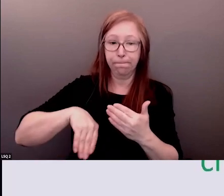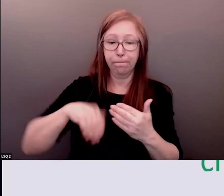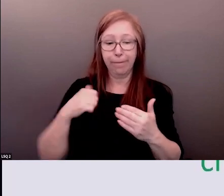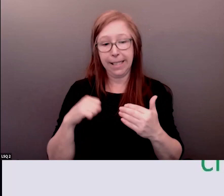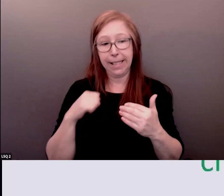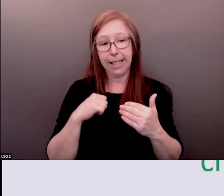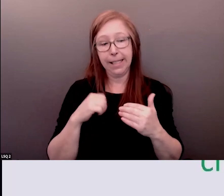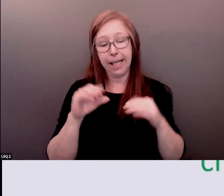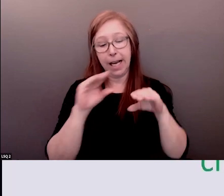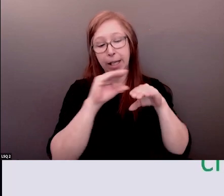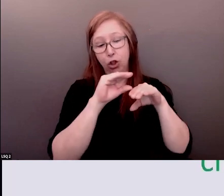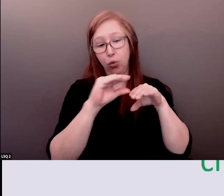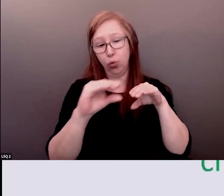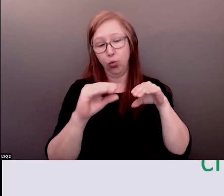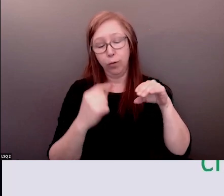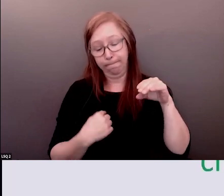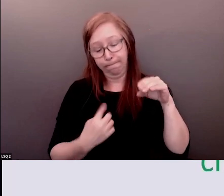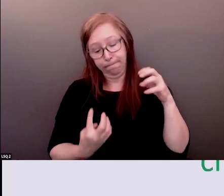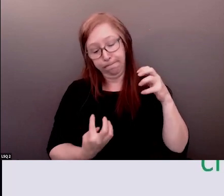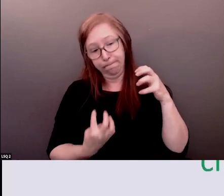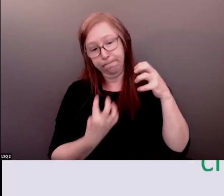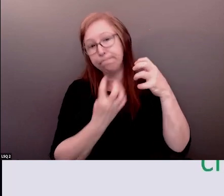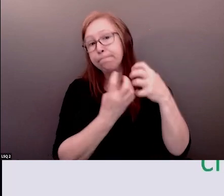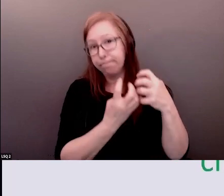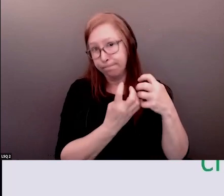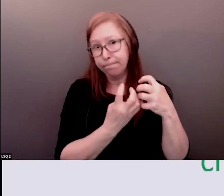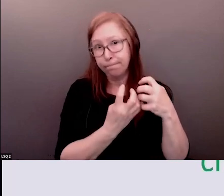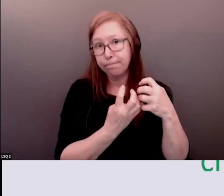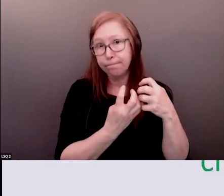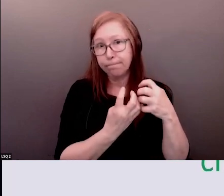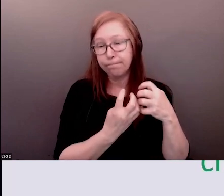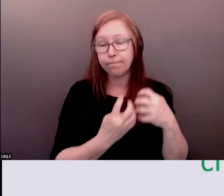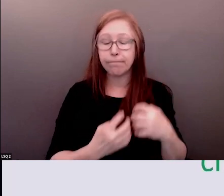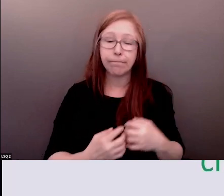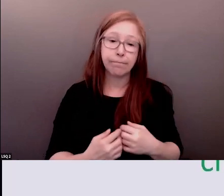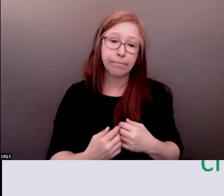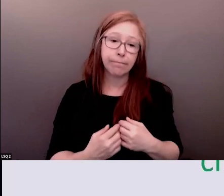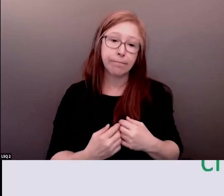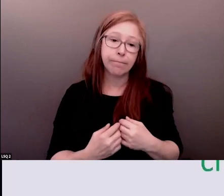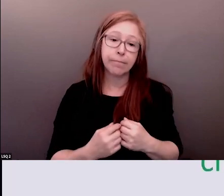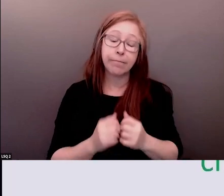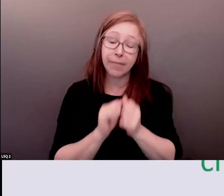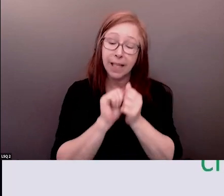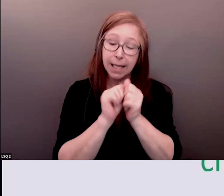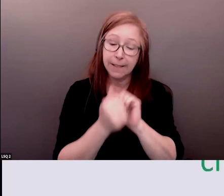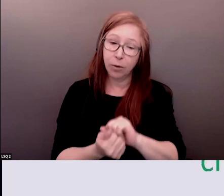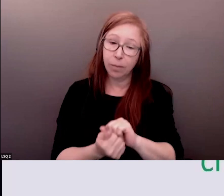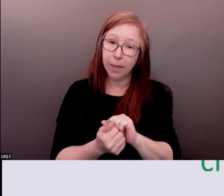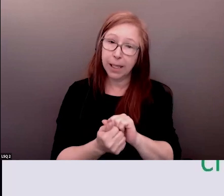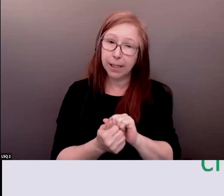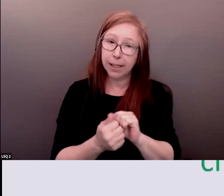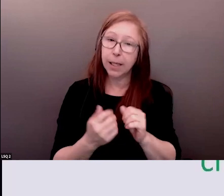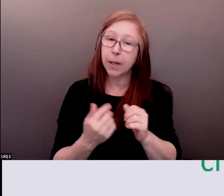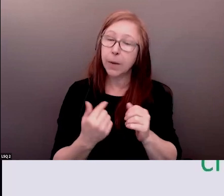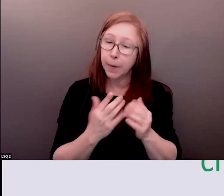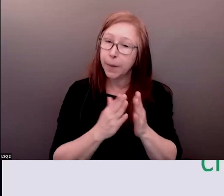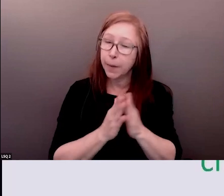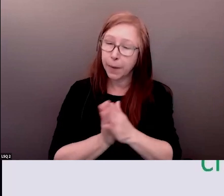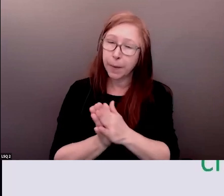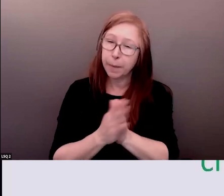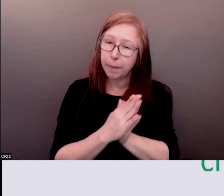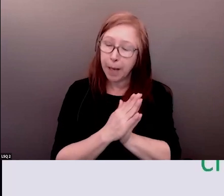-même liées à cette révers de cette médaille vous commencez à vous sentir mal à l'aise et vous réalisez que vous avez appris